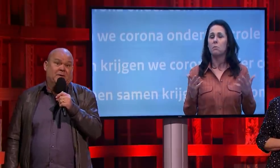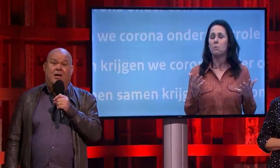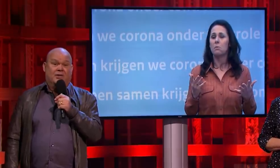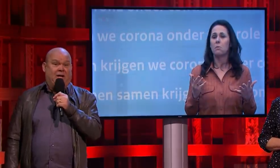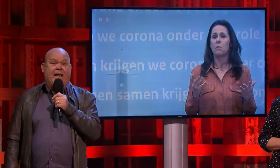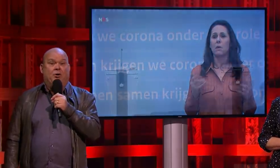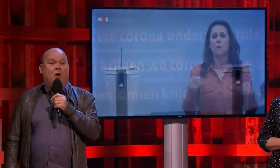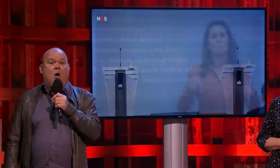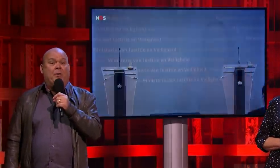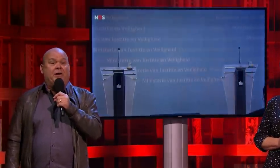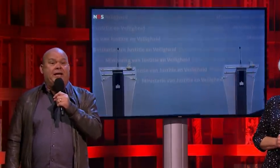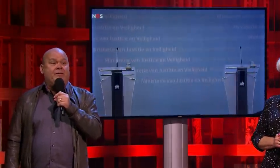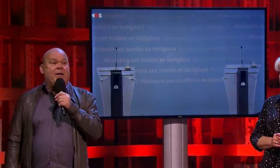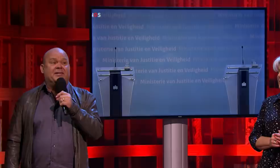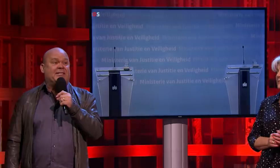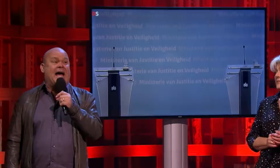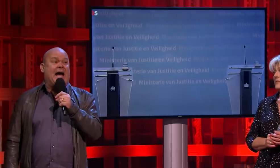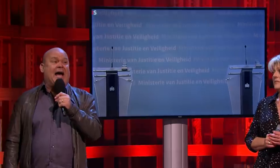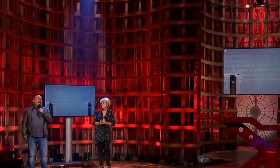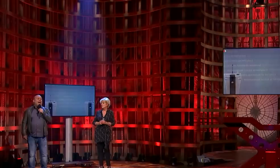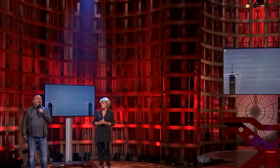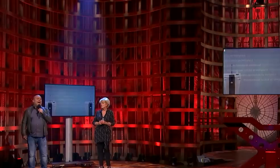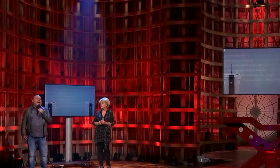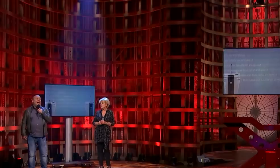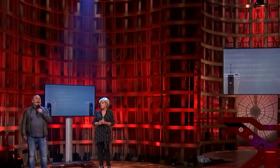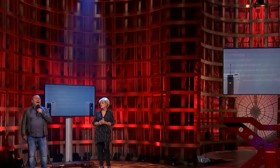zal er voorlopig niet meer staan.